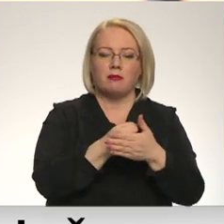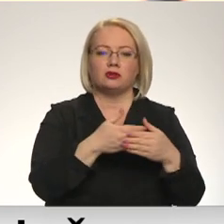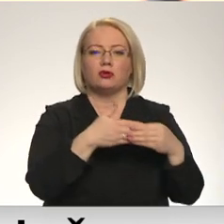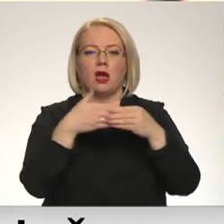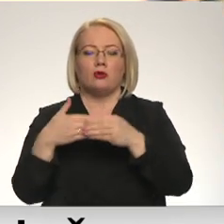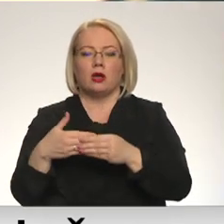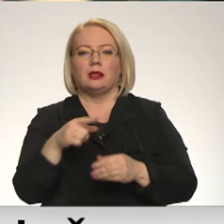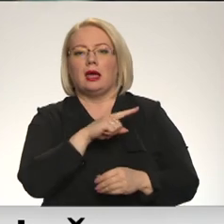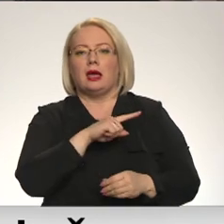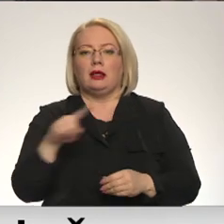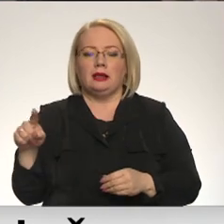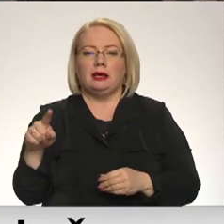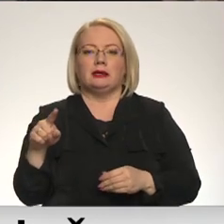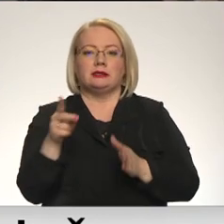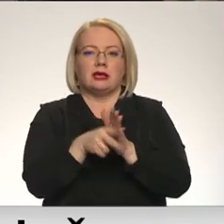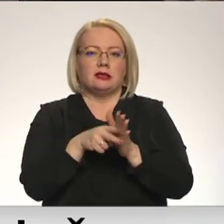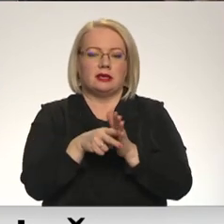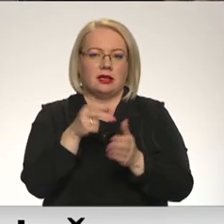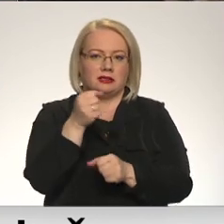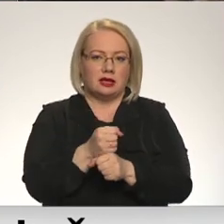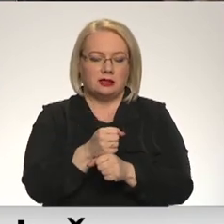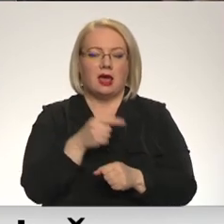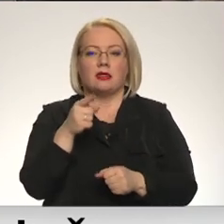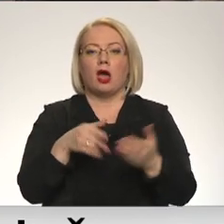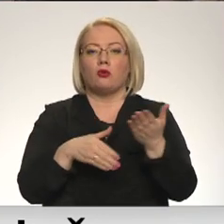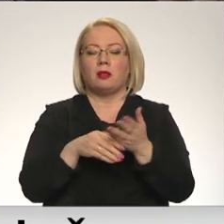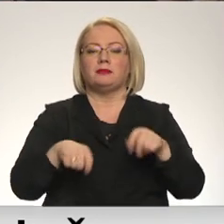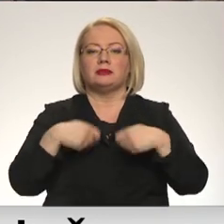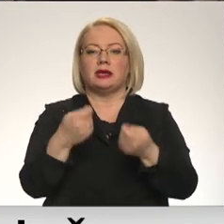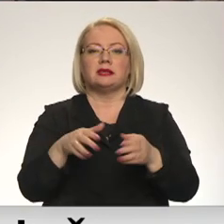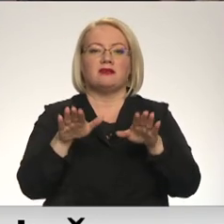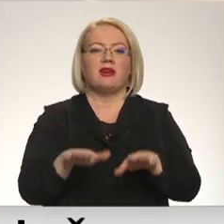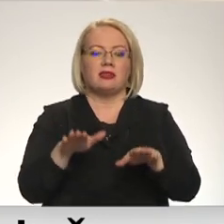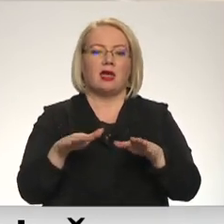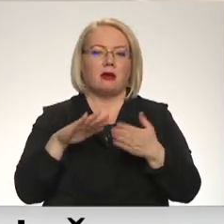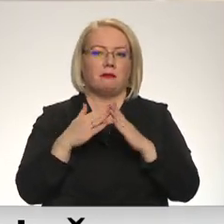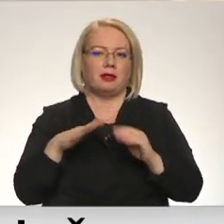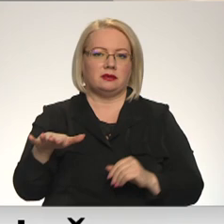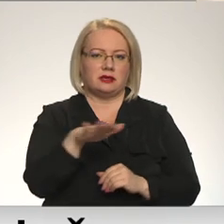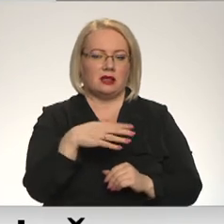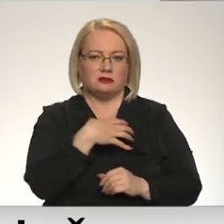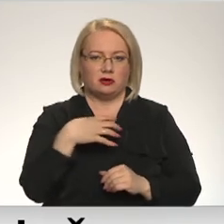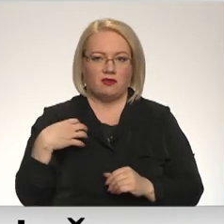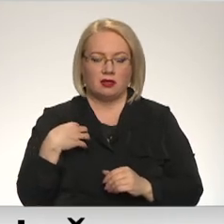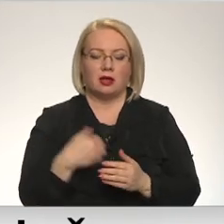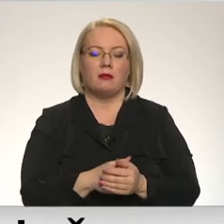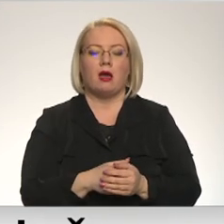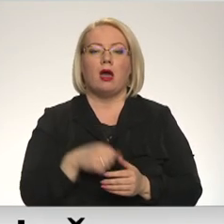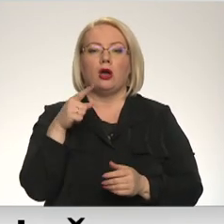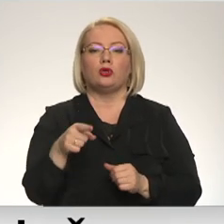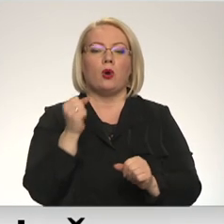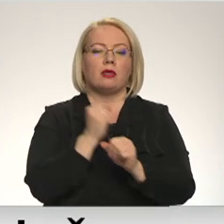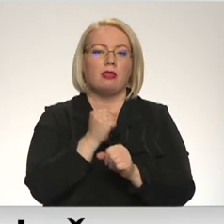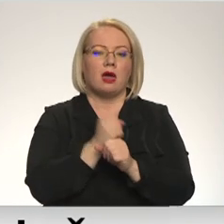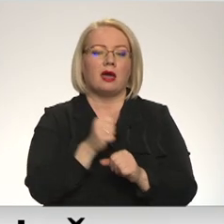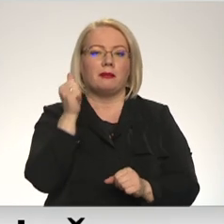Zīlopēs dzirds arī stācijai. Šādu palīdzību sniedz arī vietējā pašvaldība. To daram arī gadrīs